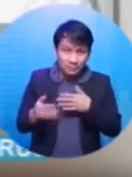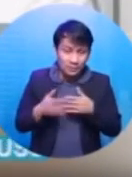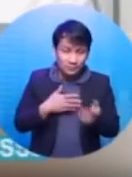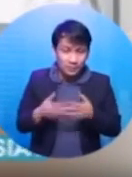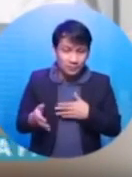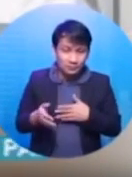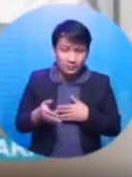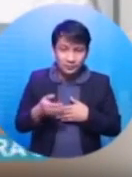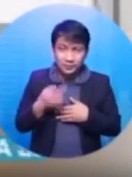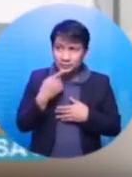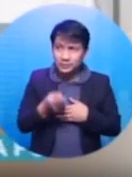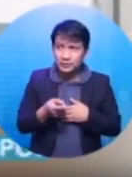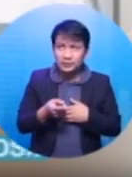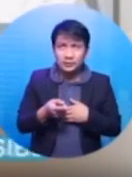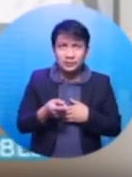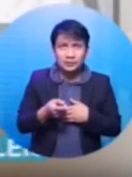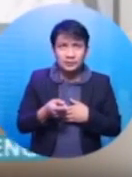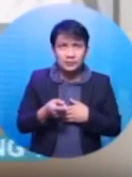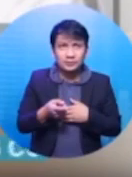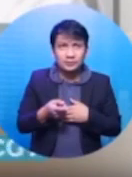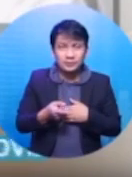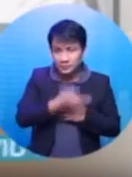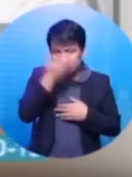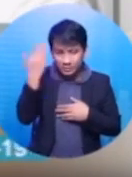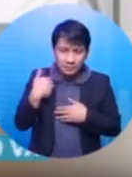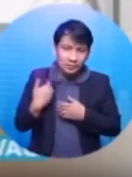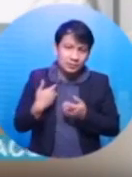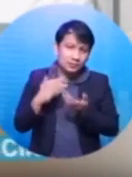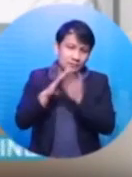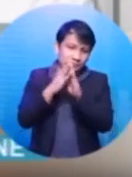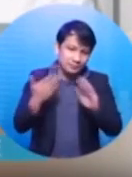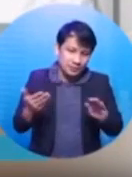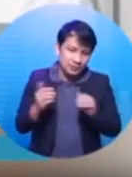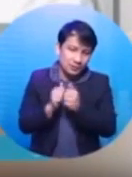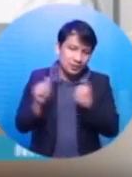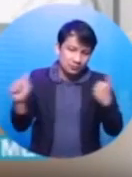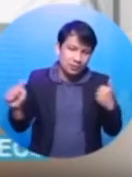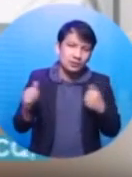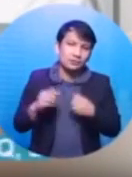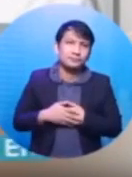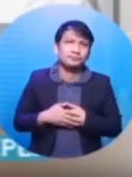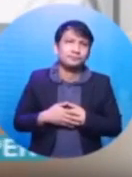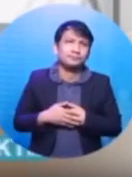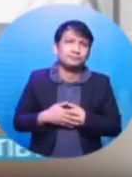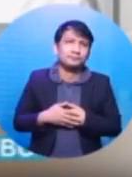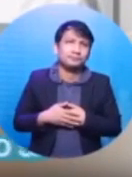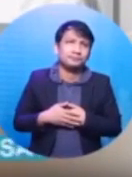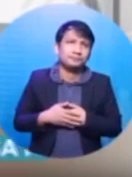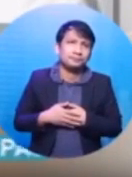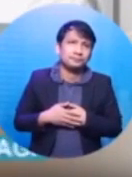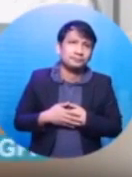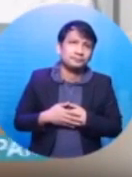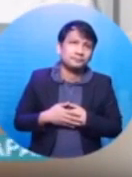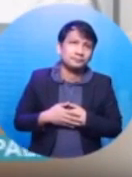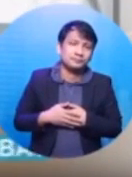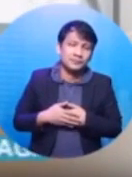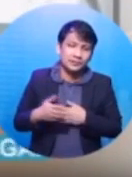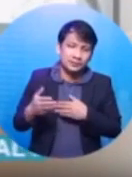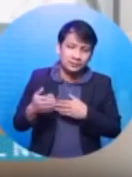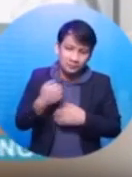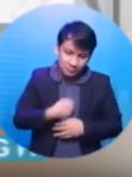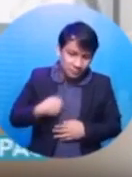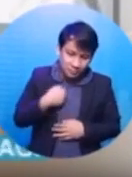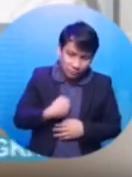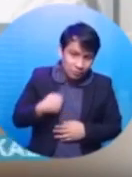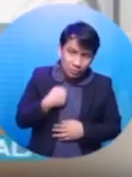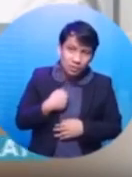kalimutan ko na, basta lalayo nilang kami, para tayiwit na kami. Thank you, Karen. Thank you very much. attention sa mga nasabi ko